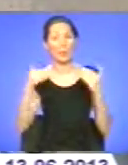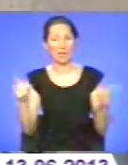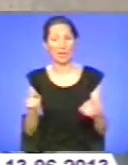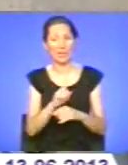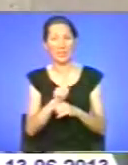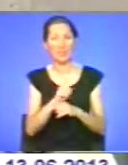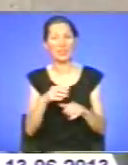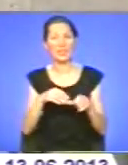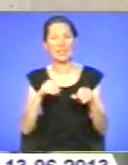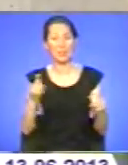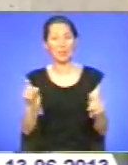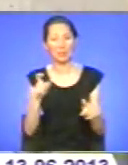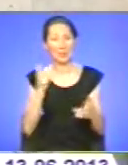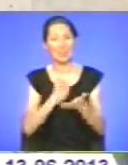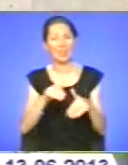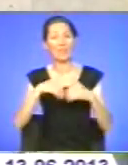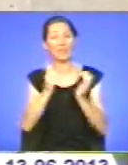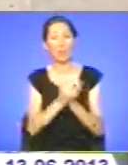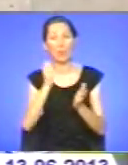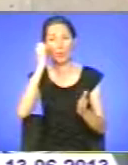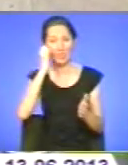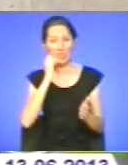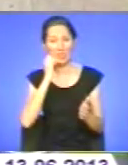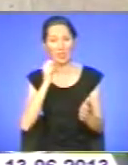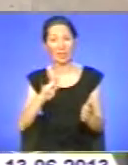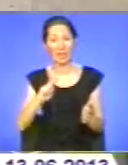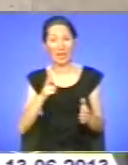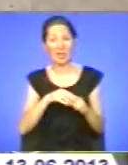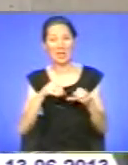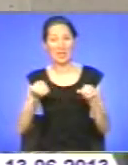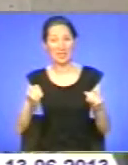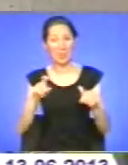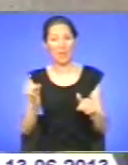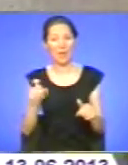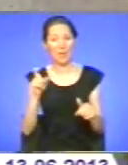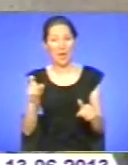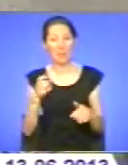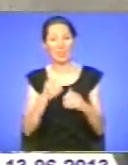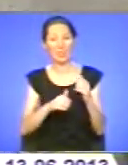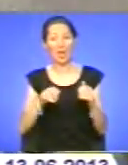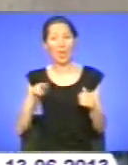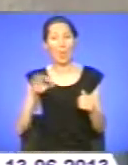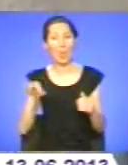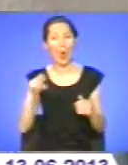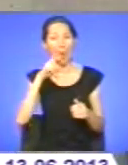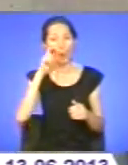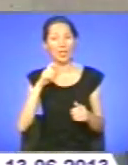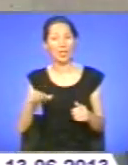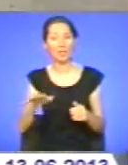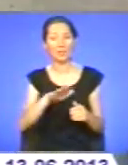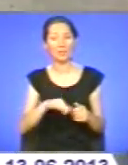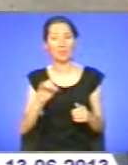старіший, ніж землевласник в середньому по Україні. І